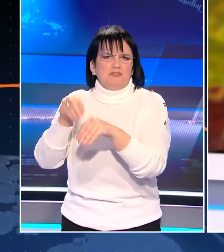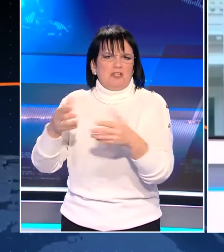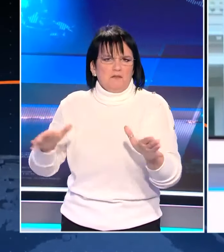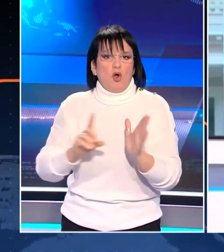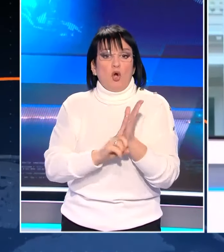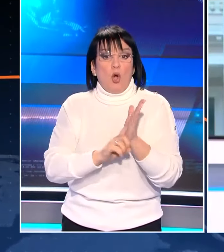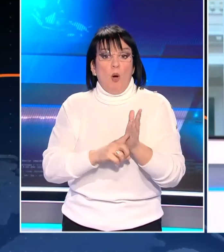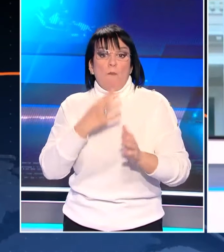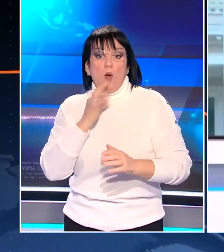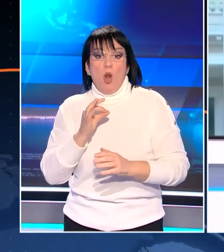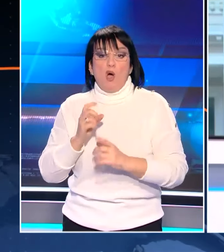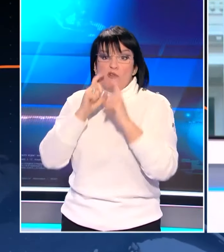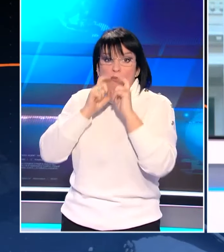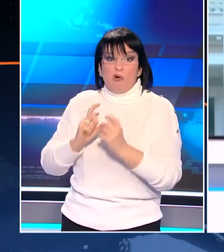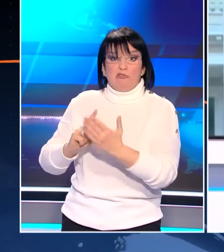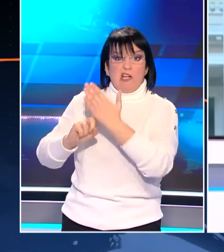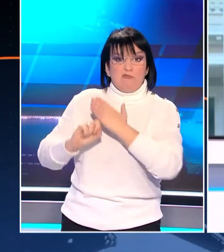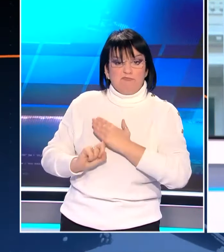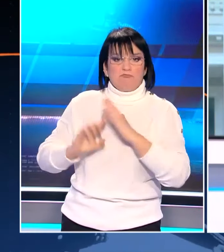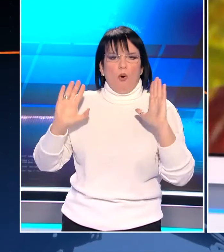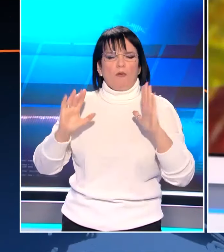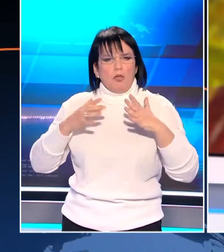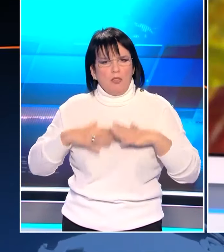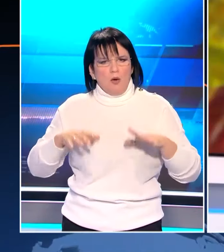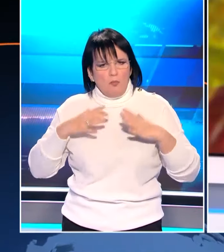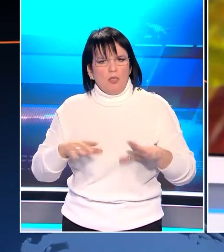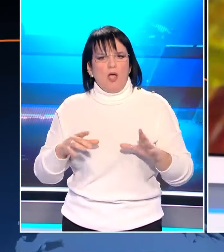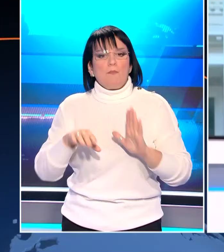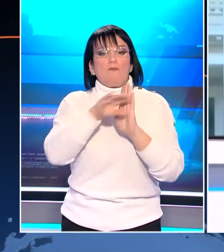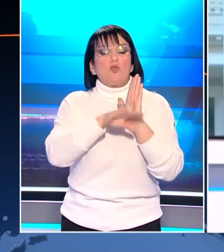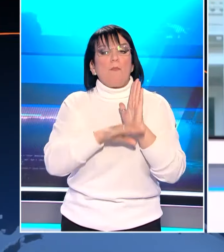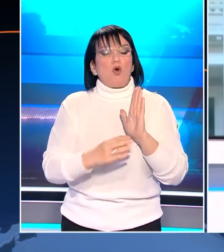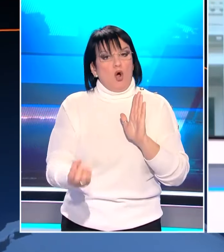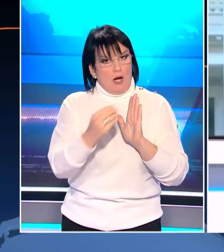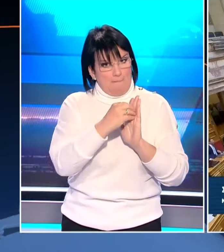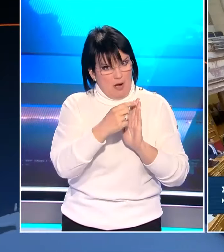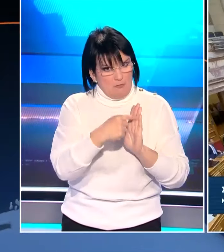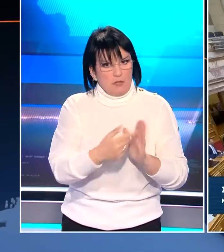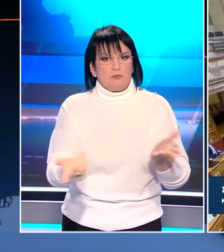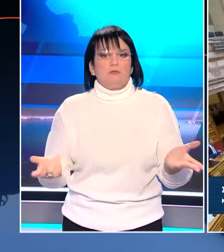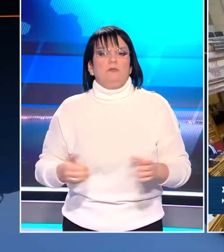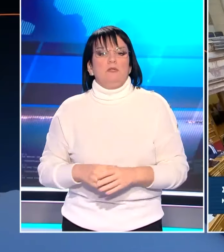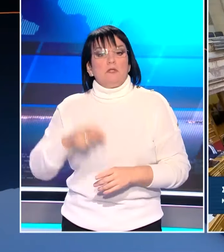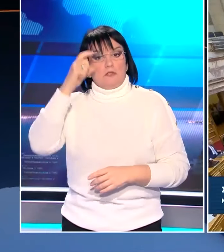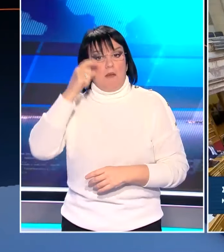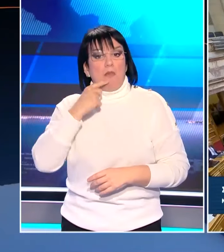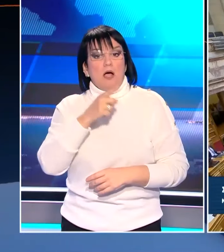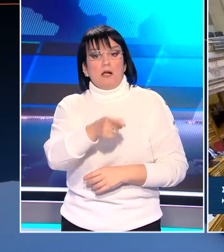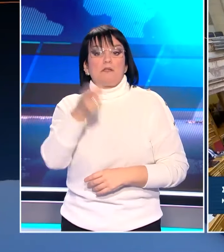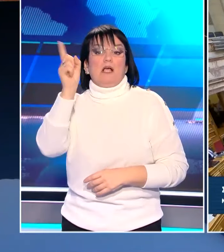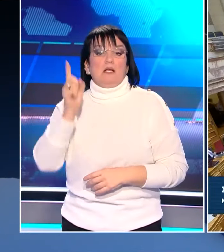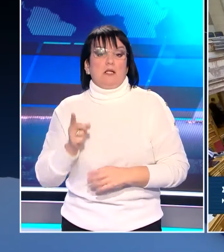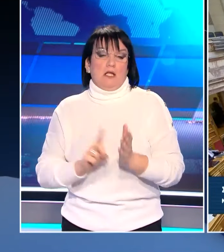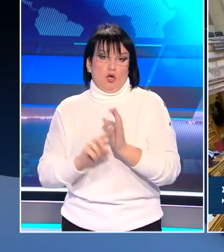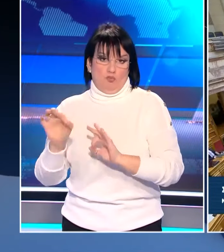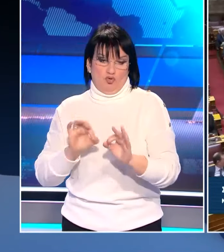νομοθετήσαμε επειδή κάποιος μας υποχρέωσε. Αλλά γιατί το θέλατε. Γιατί ήταν στο πρόγραμμά μας. Ο Αντώνης Σαμαράς δεν περιόρισε την